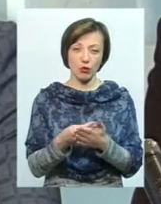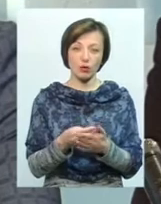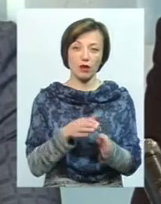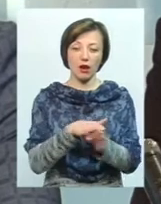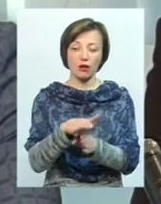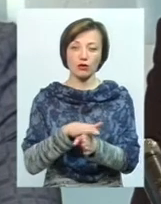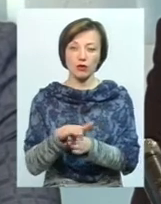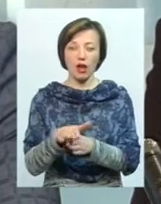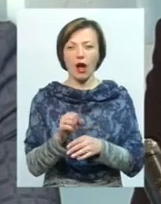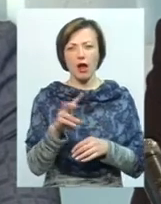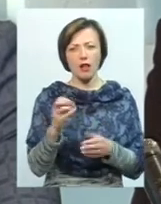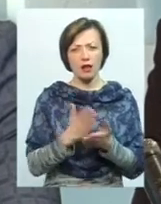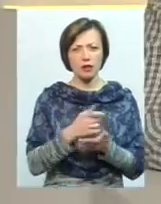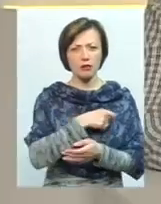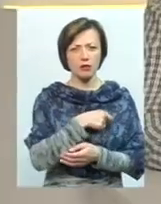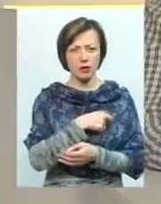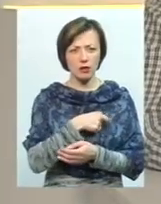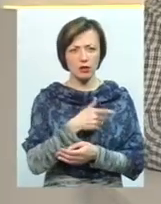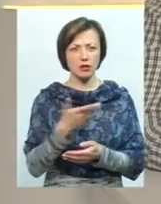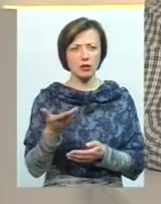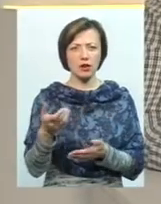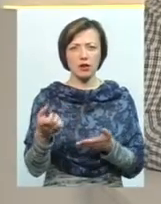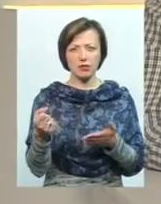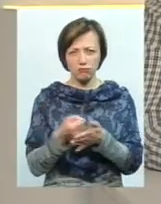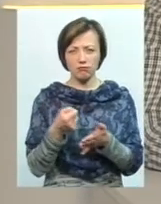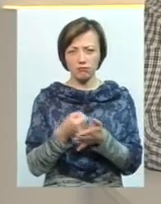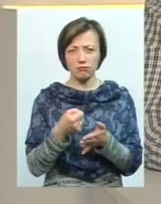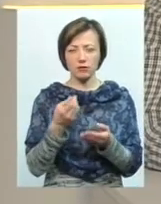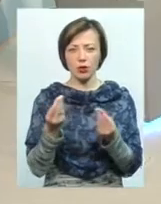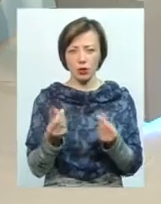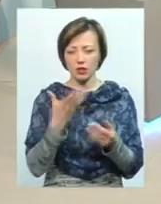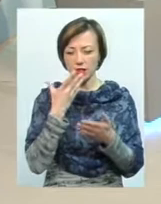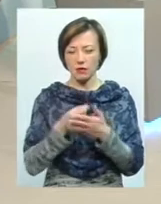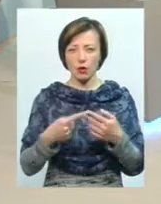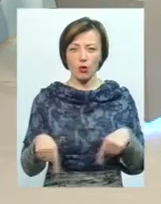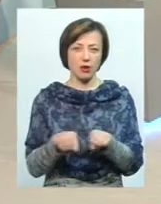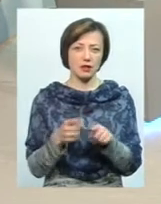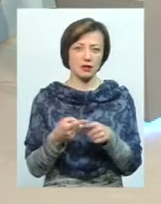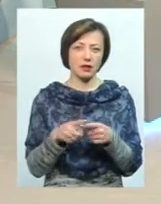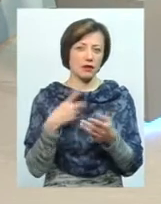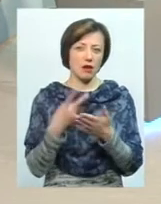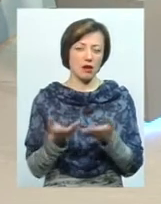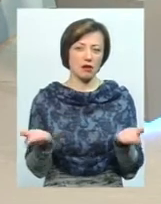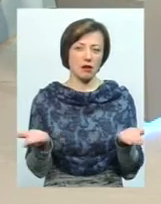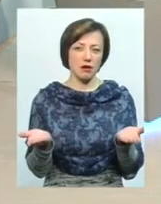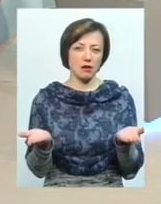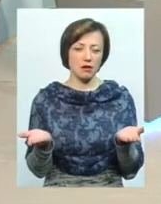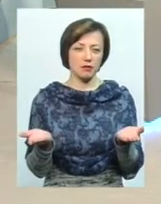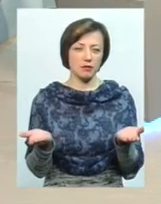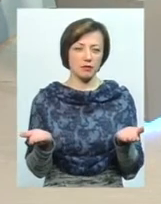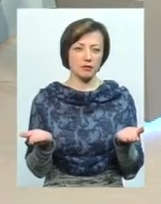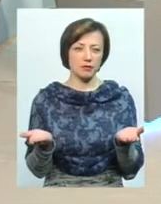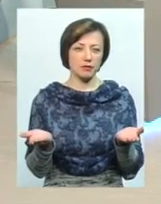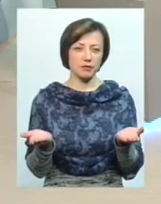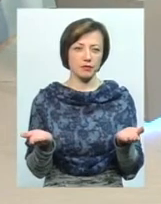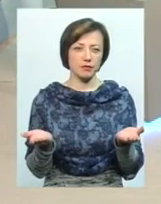реалізовувати свої Але ж є у депутати, які вибивають на свій округ грошей? Це виглядає якимось, знаєте, таким, не знаю,